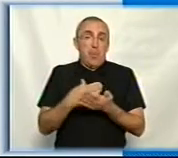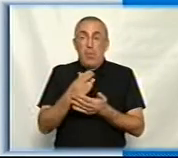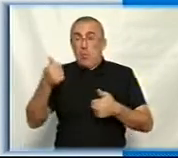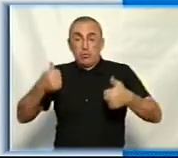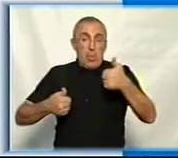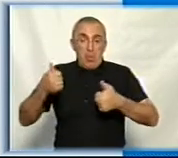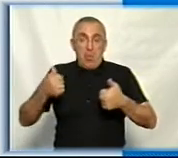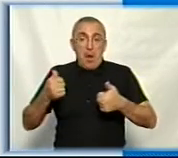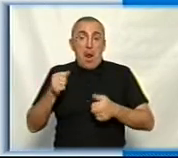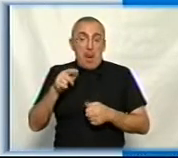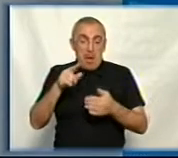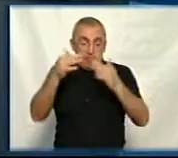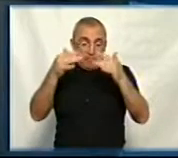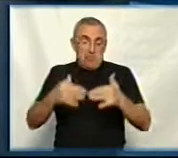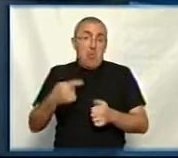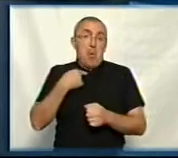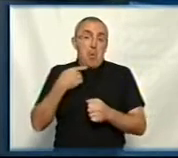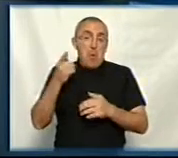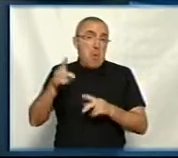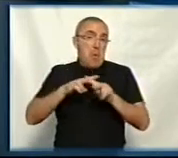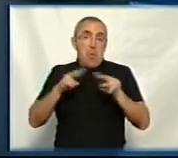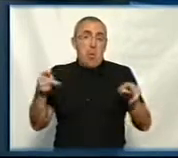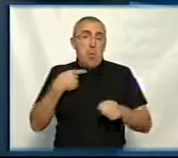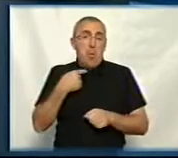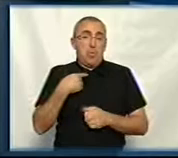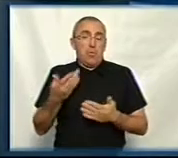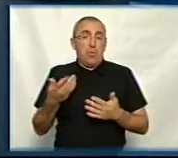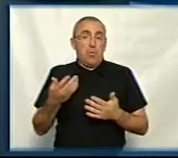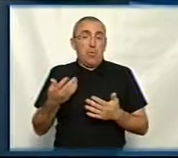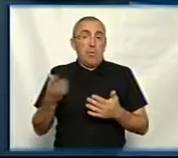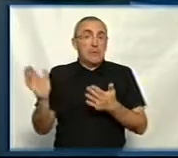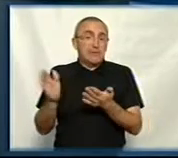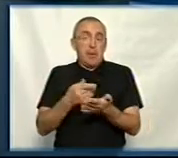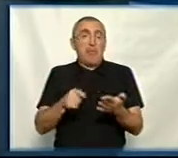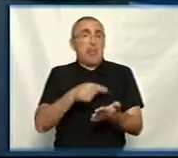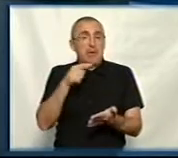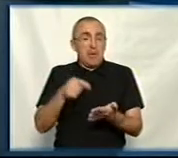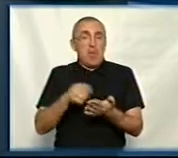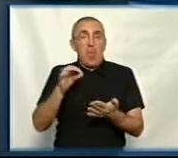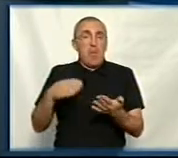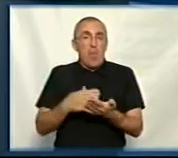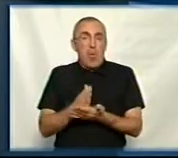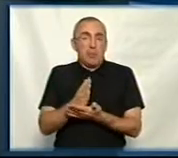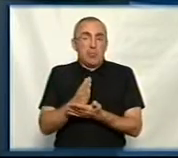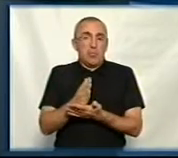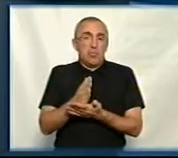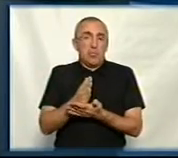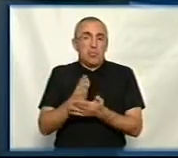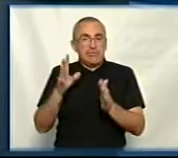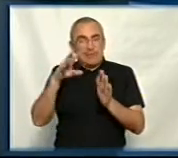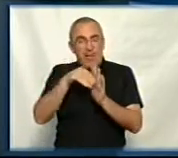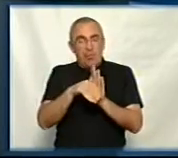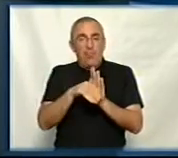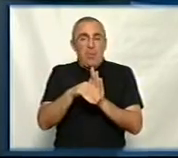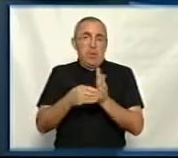суперниками, але в цьому контексті вони проголосували одноголосно. Тому, однозначно, знімаємо питання щодо політичної складової.